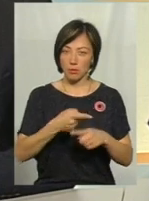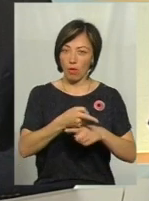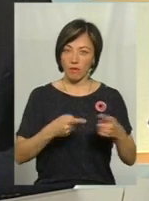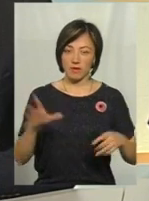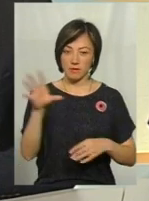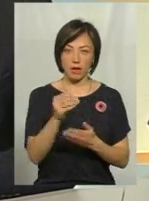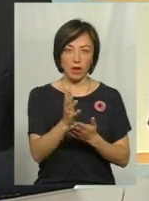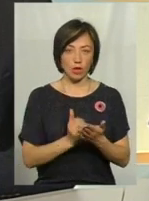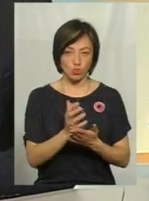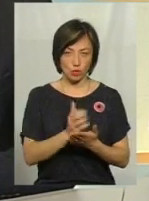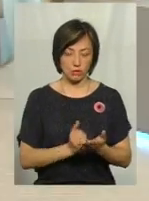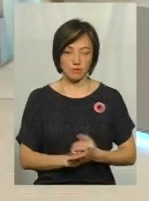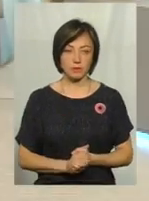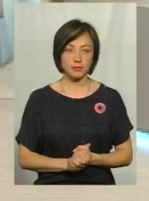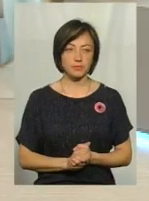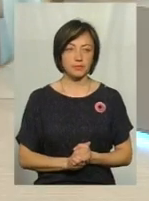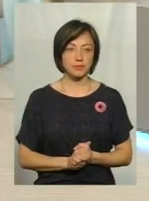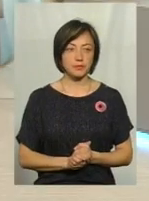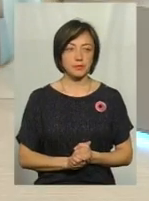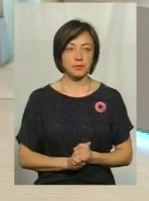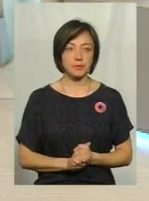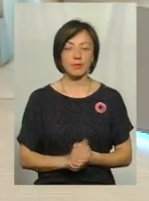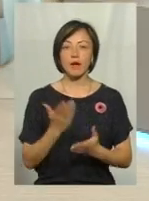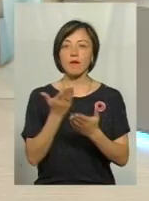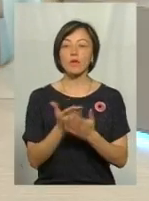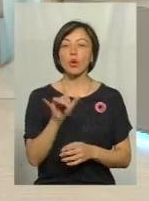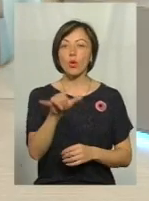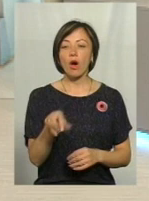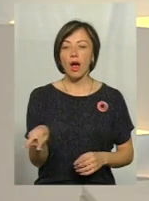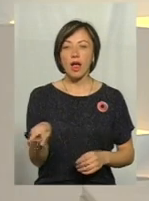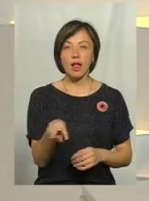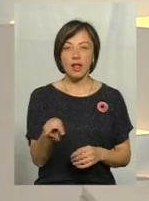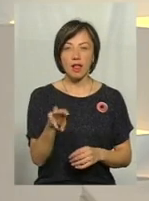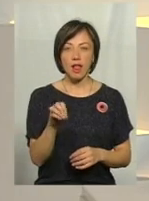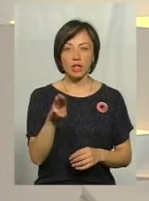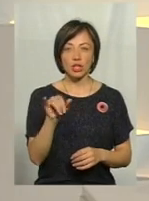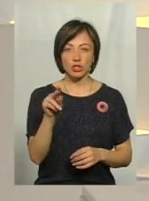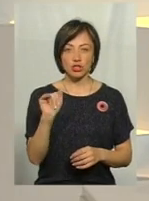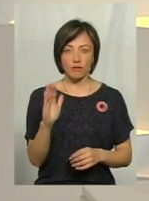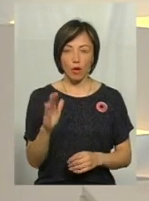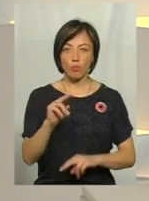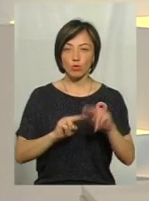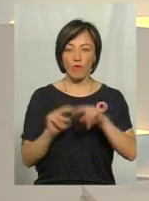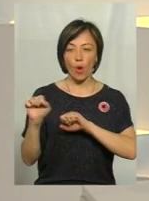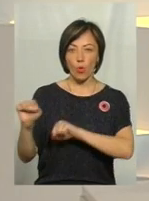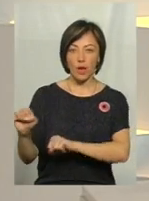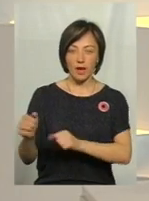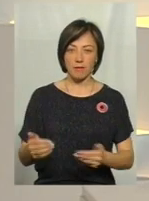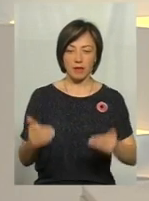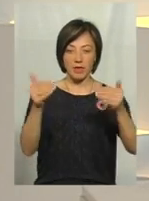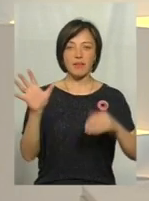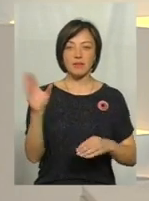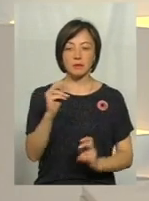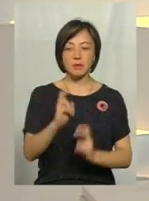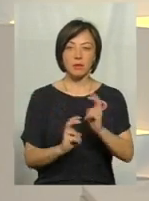всіх ресурсів. А от у Литичеві будувалися ж укріплення, так? Тоді, якщо всі підприємства були